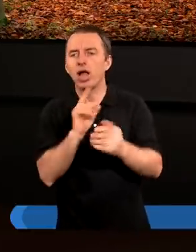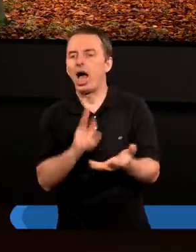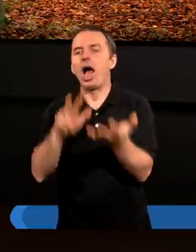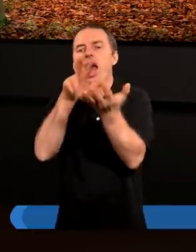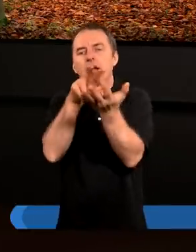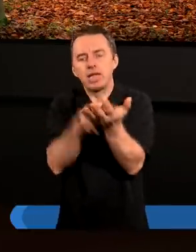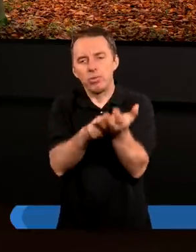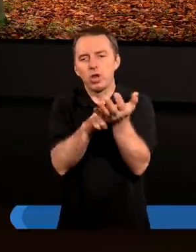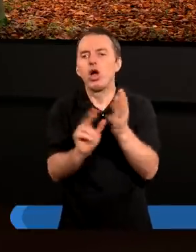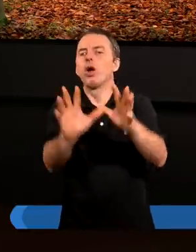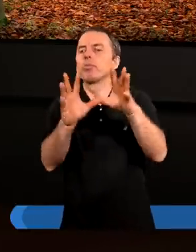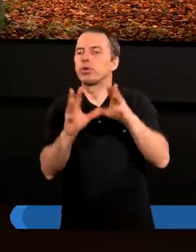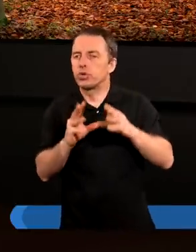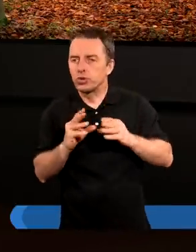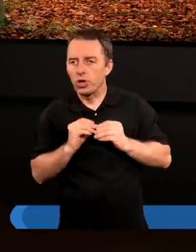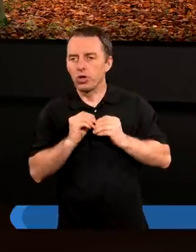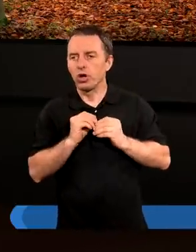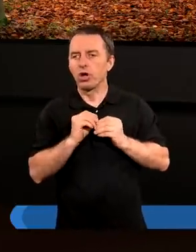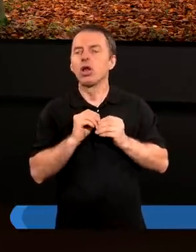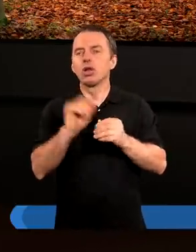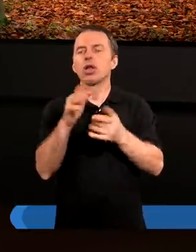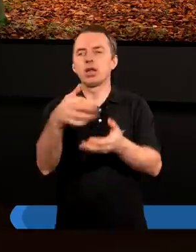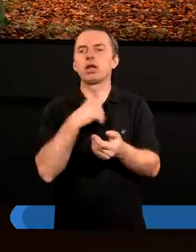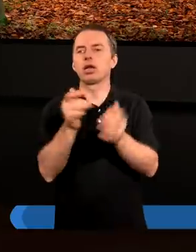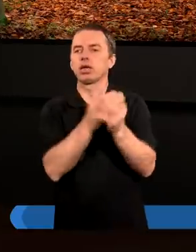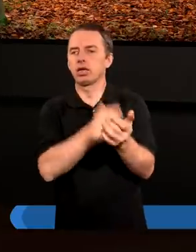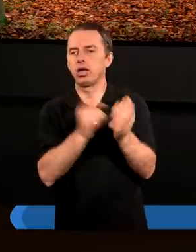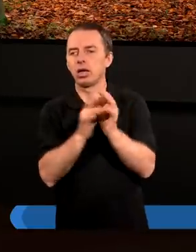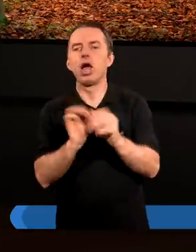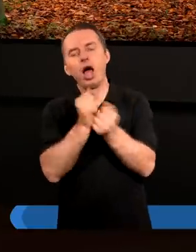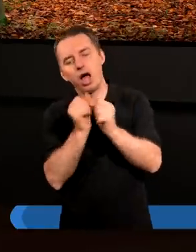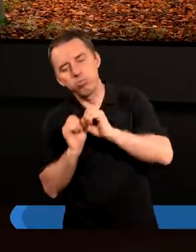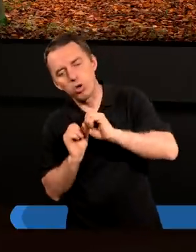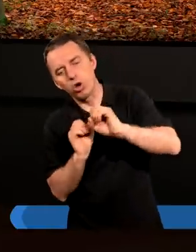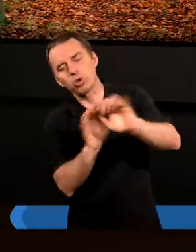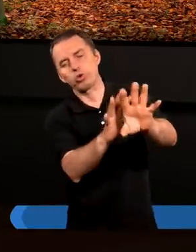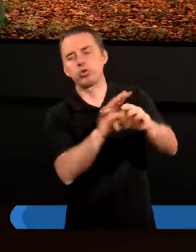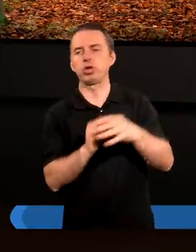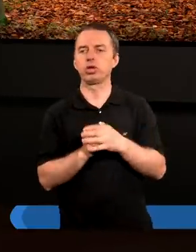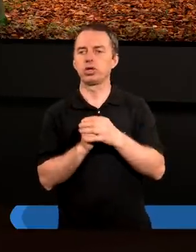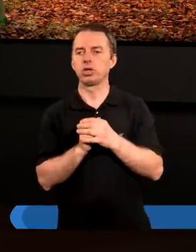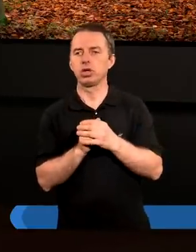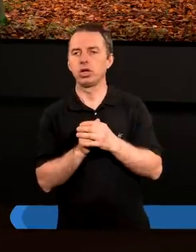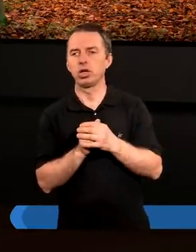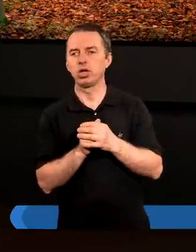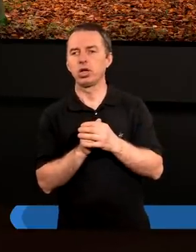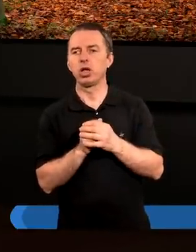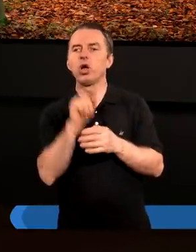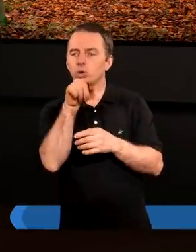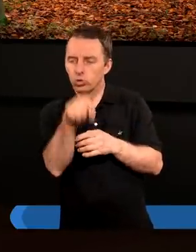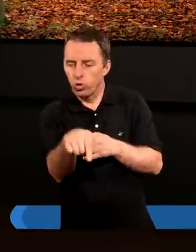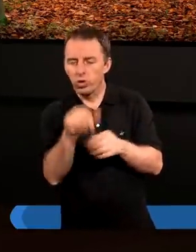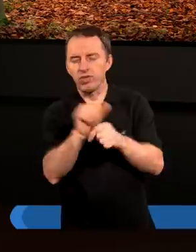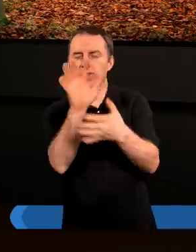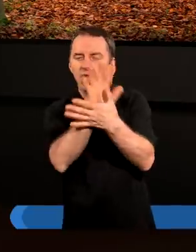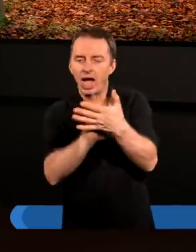zaakceptować, przyjąć z wdzięcznością albo odrzucić. Tu w